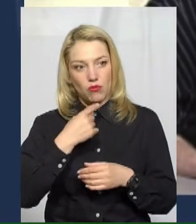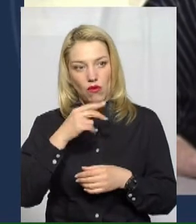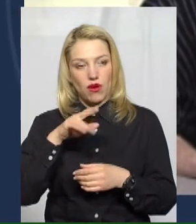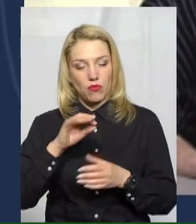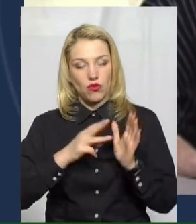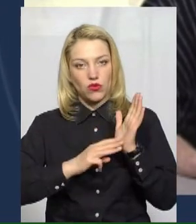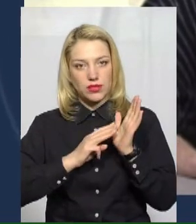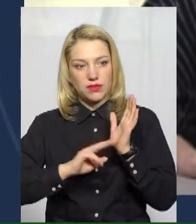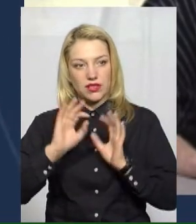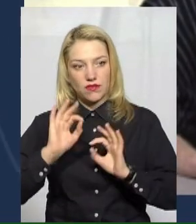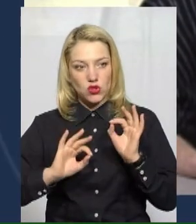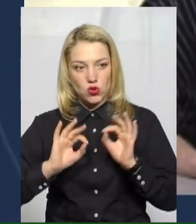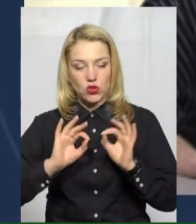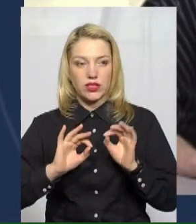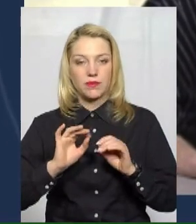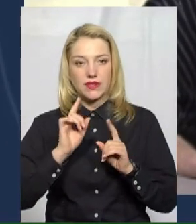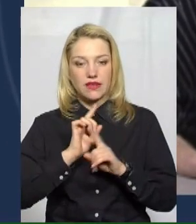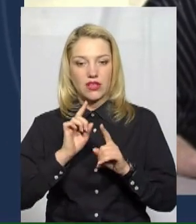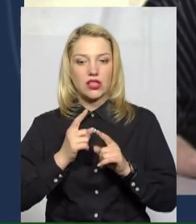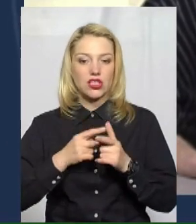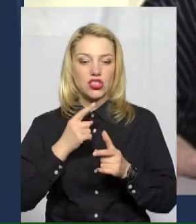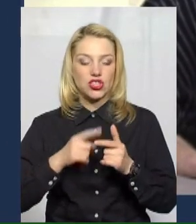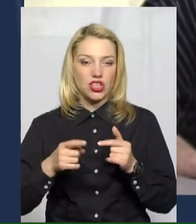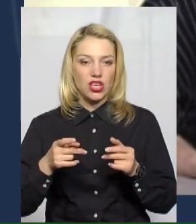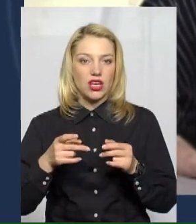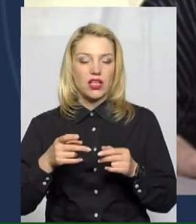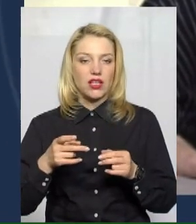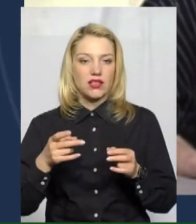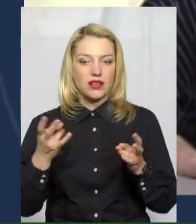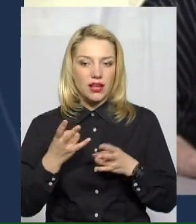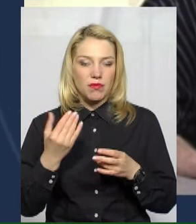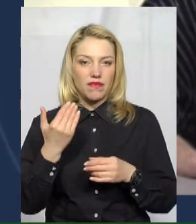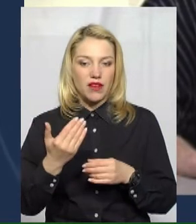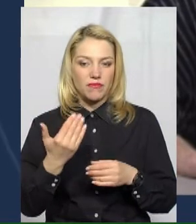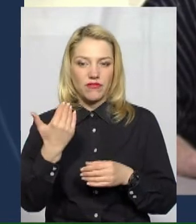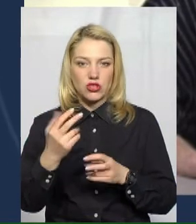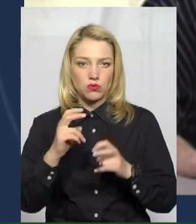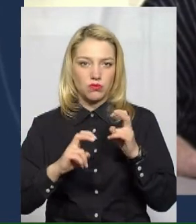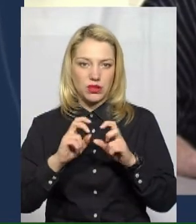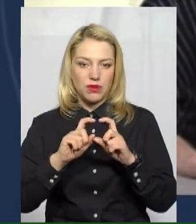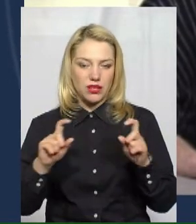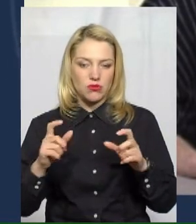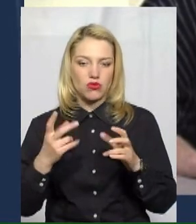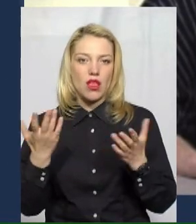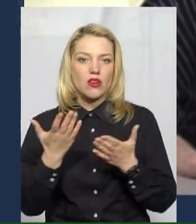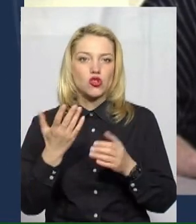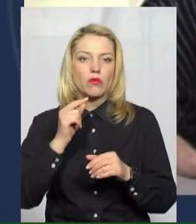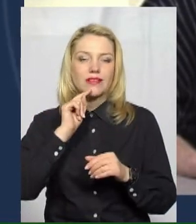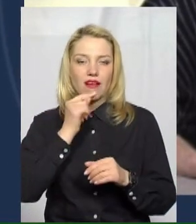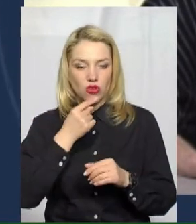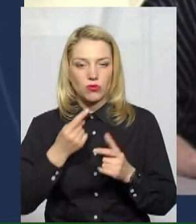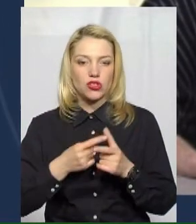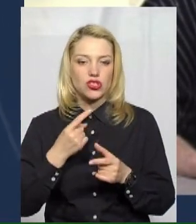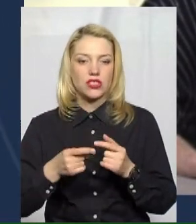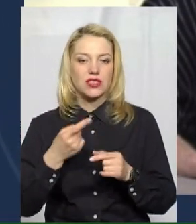% з невеликим, чи доводиться на чомусь економити підприємству, чи отакої сплати, такого рівня сплати